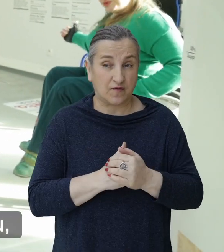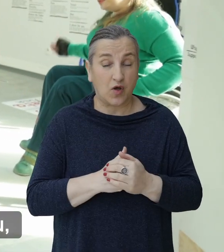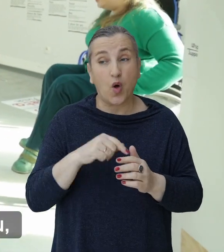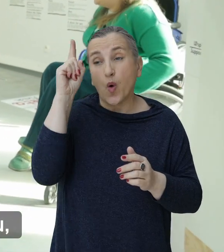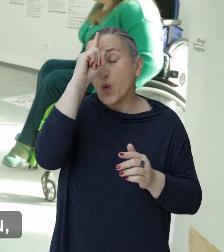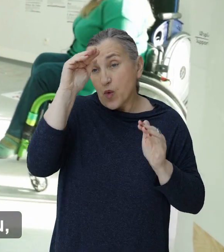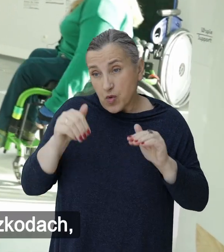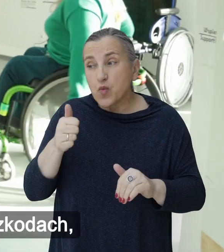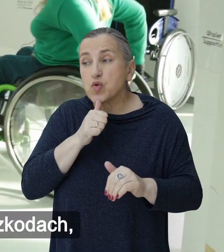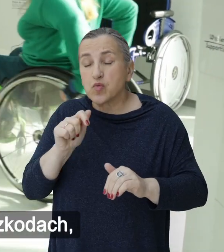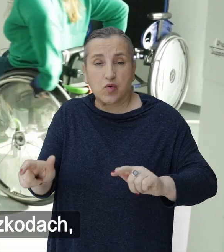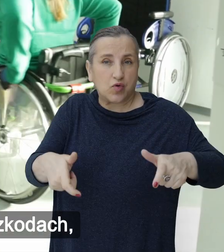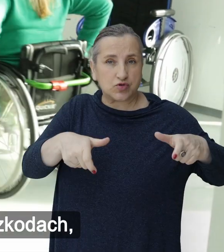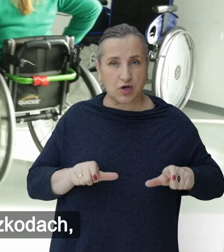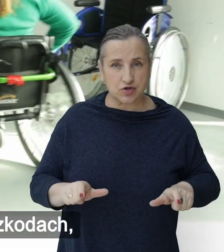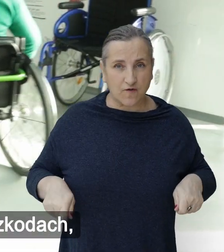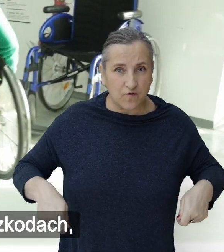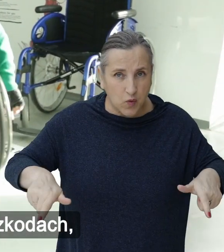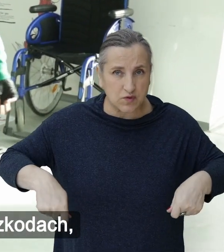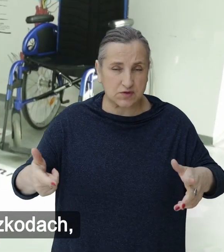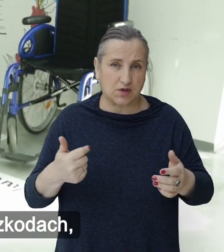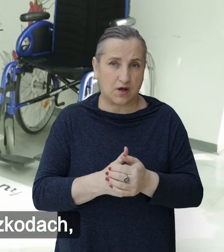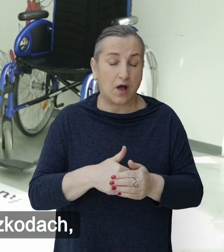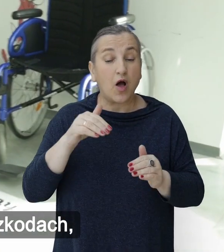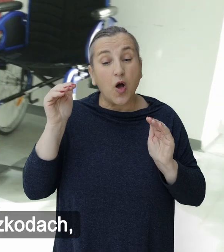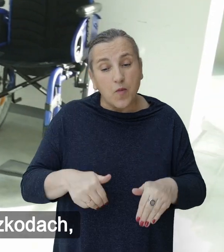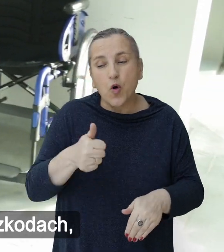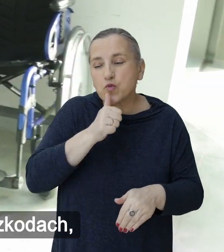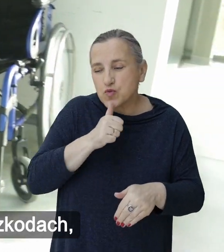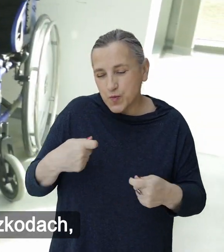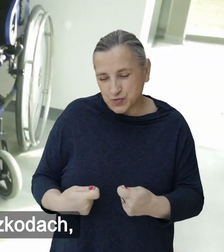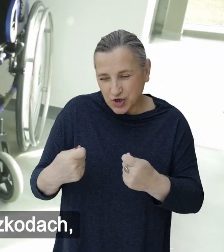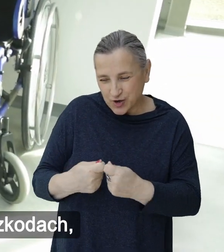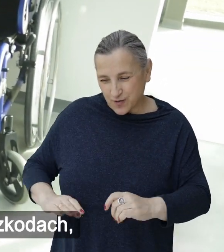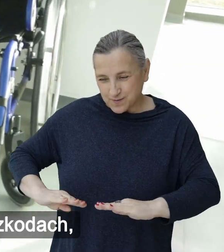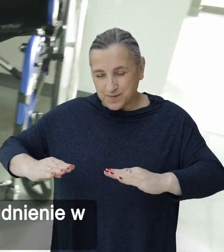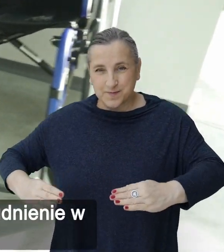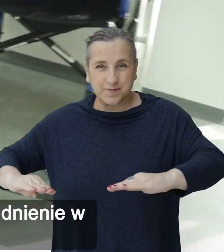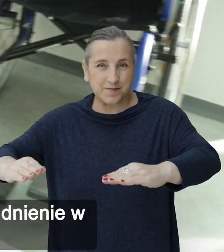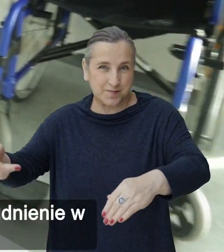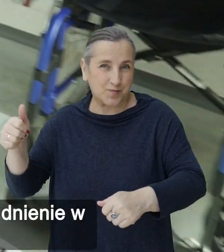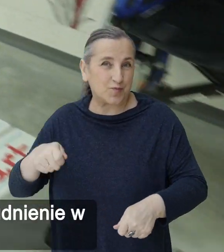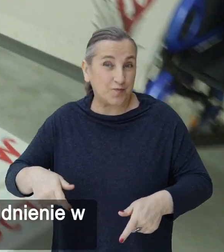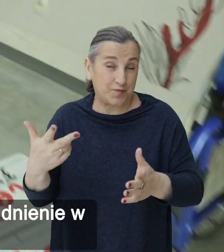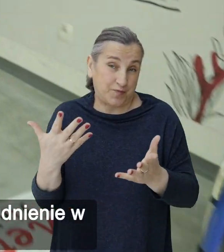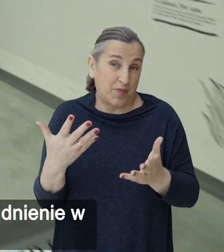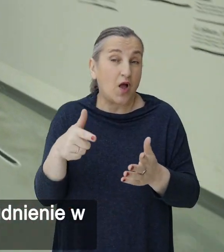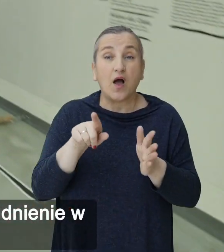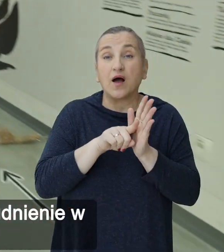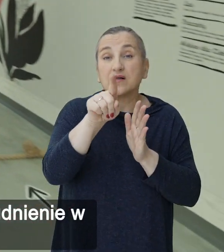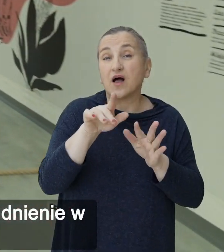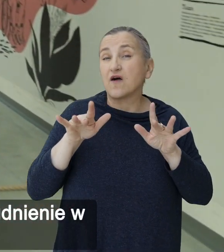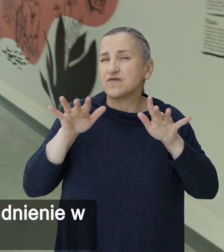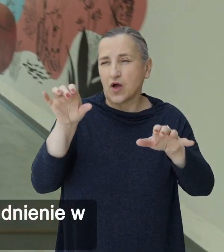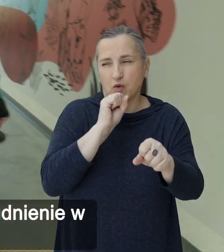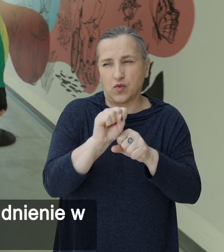wózku. Można się przyjechać po różnych przeszkodach, które dla wielu